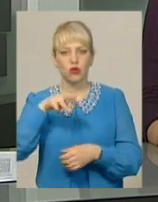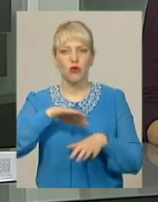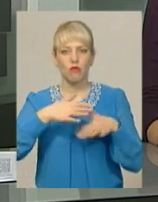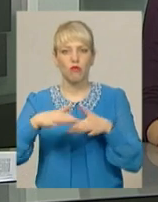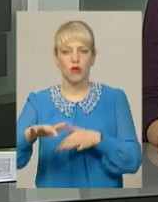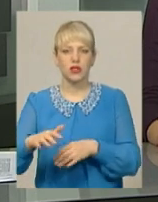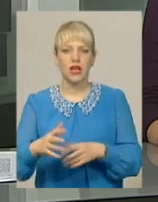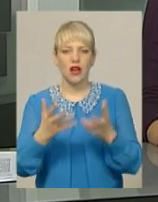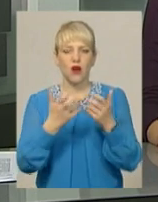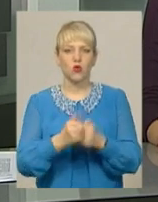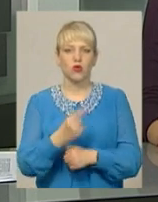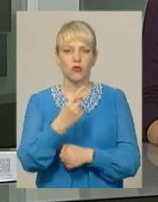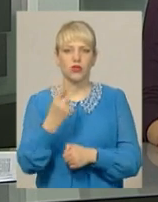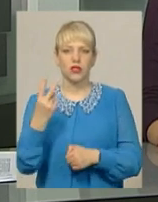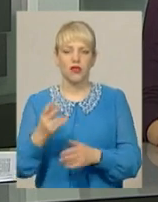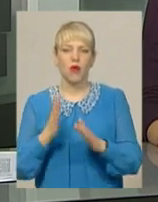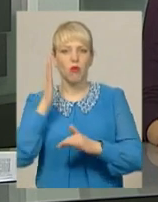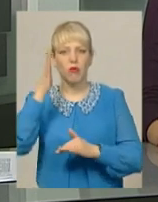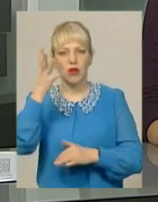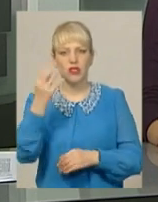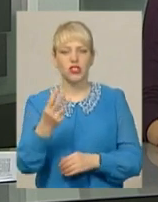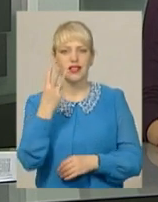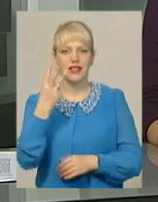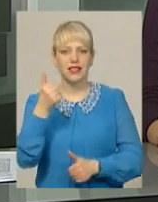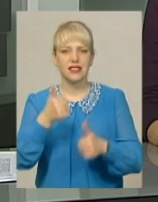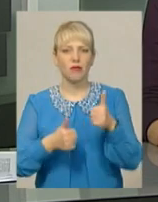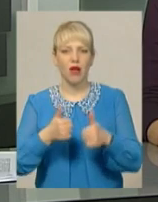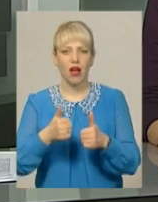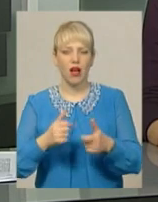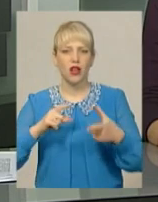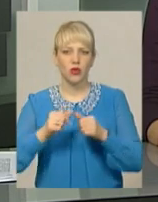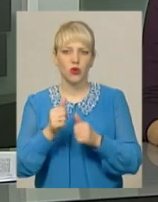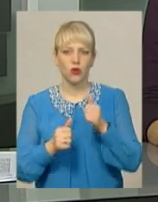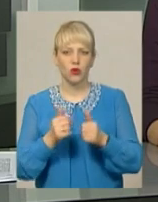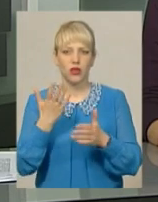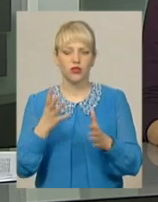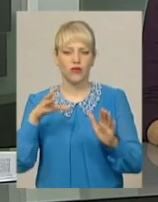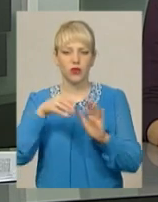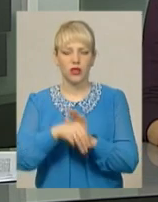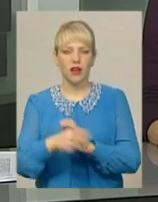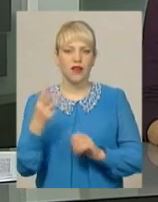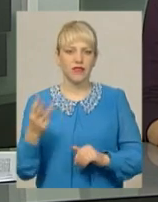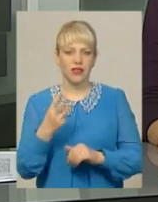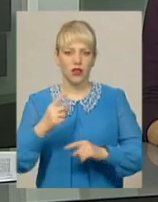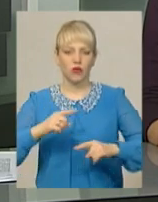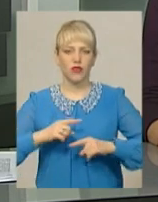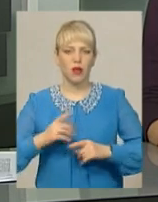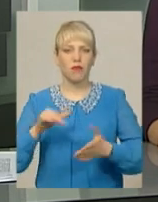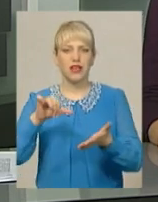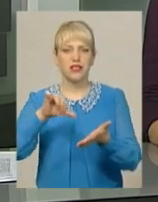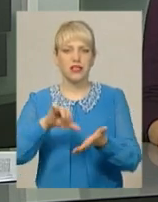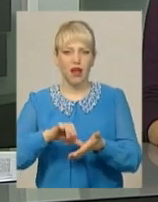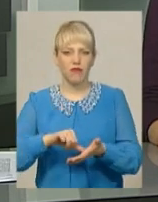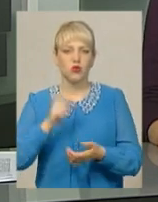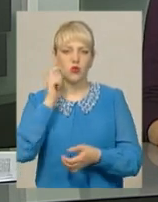з Хмельниччини залишається ще три змагальних тури. Якщо дівчата увійдуть там у трійку фіналістів, то представлять Україну на континентальній першості,